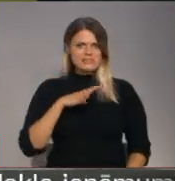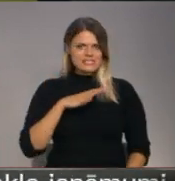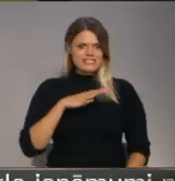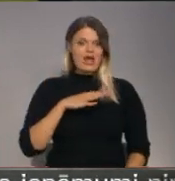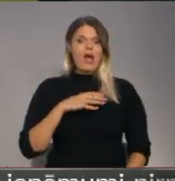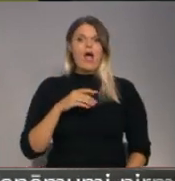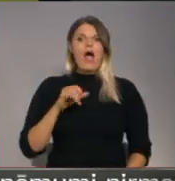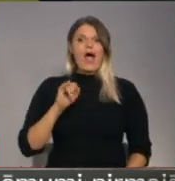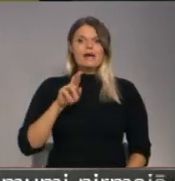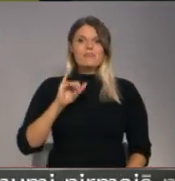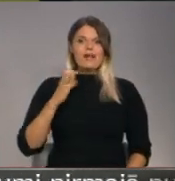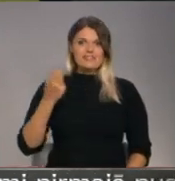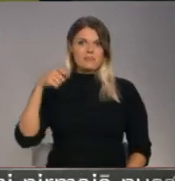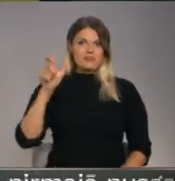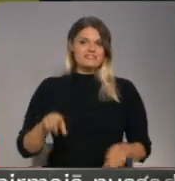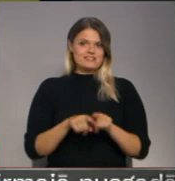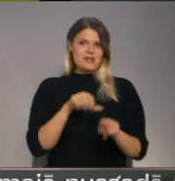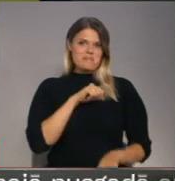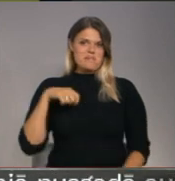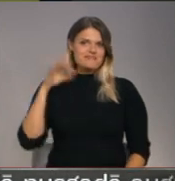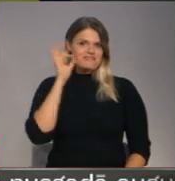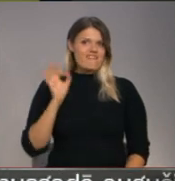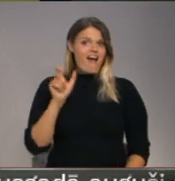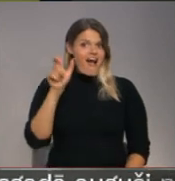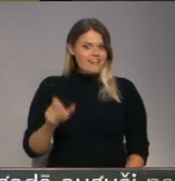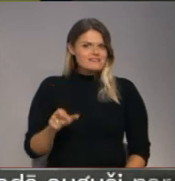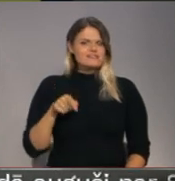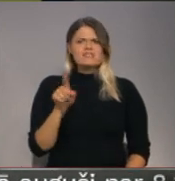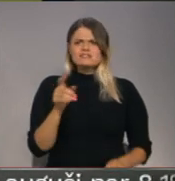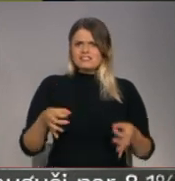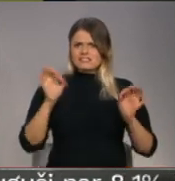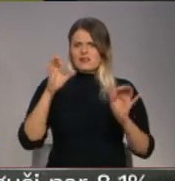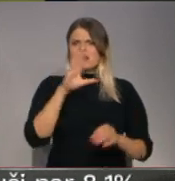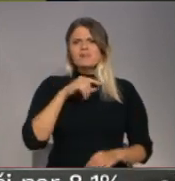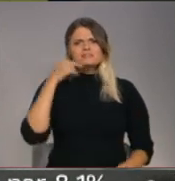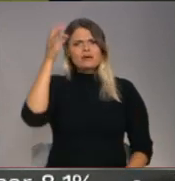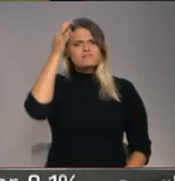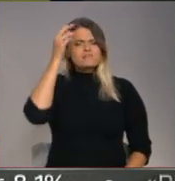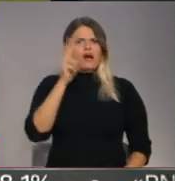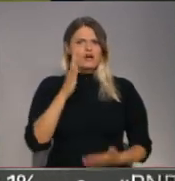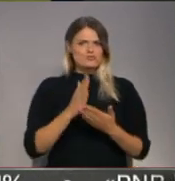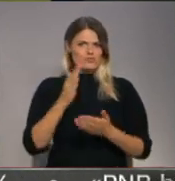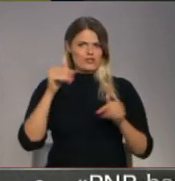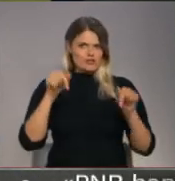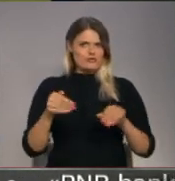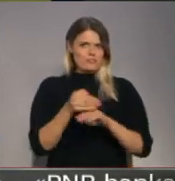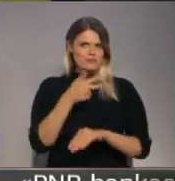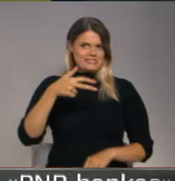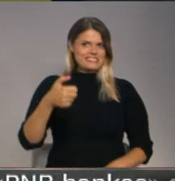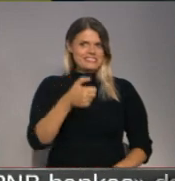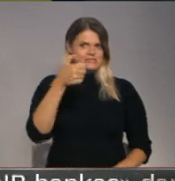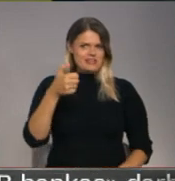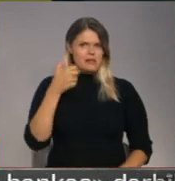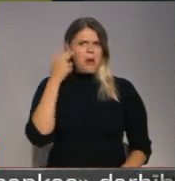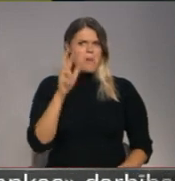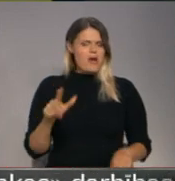Šie kaut kādā ziņā ir līdzīgi notikumi un mēs gribam godināt to, kas pirms 30 gadiem notika Baltijā. Es saprotu, ka Baltijā tas